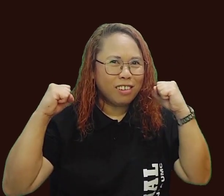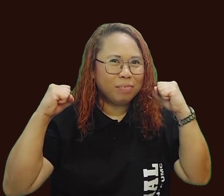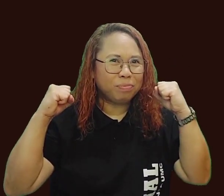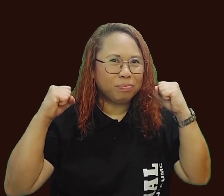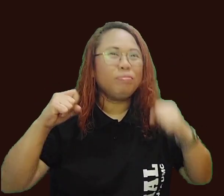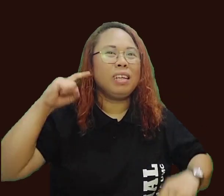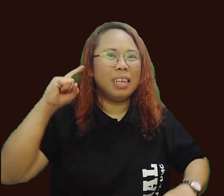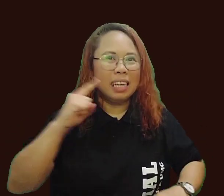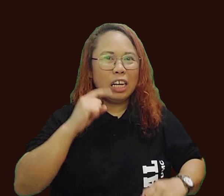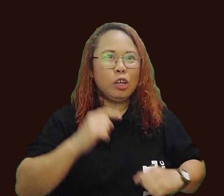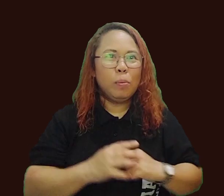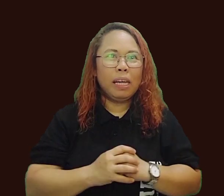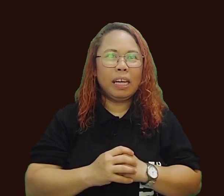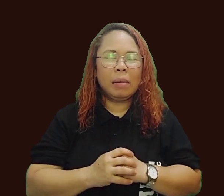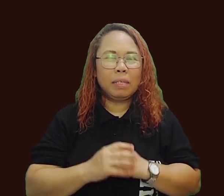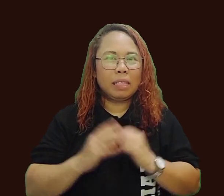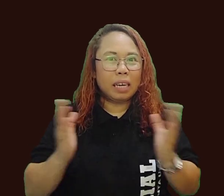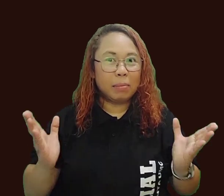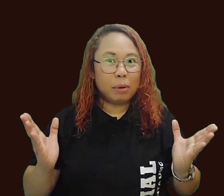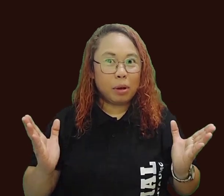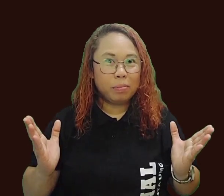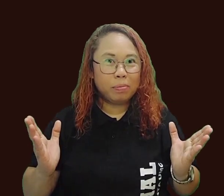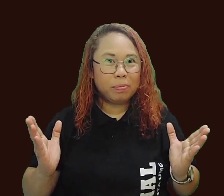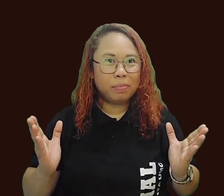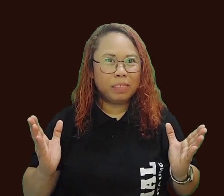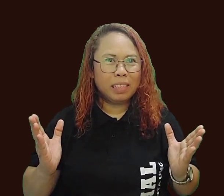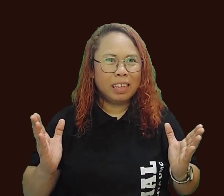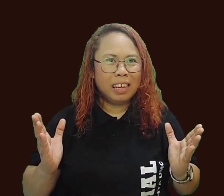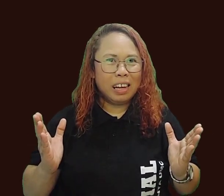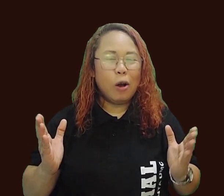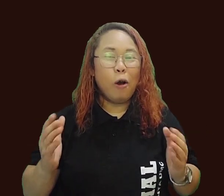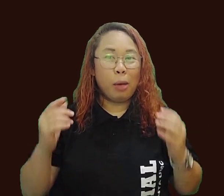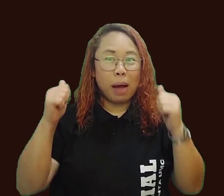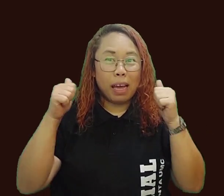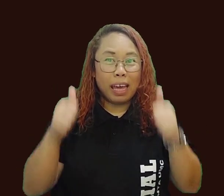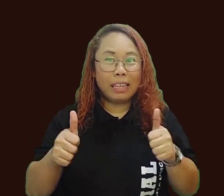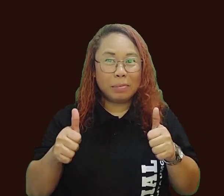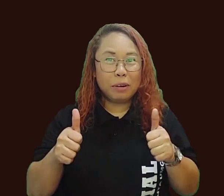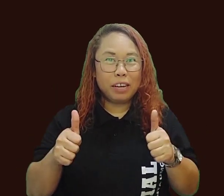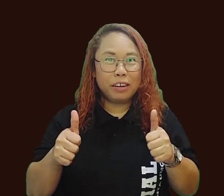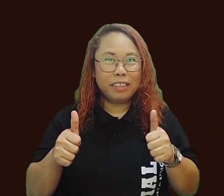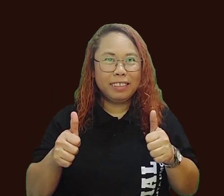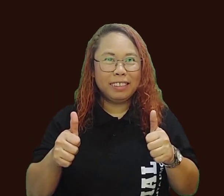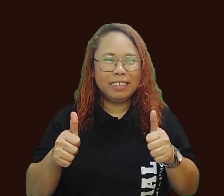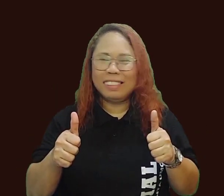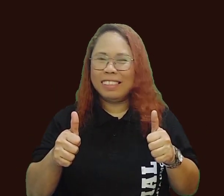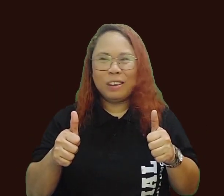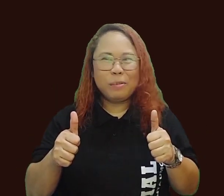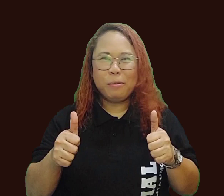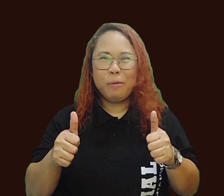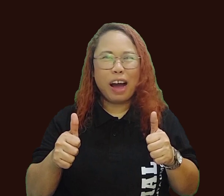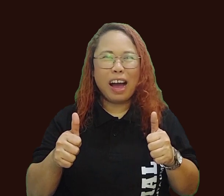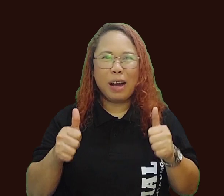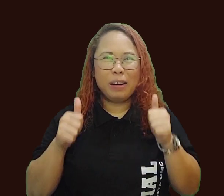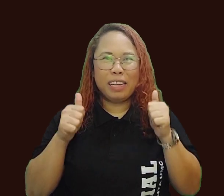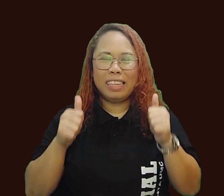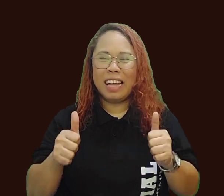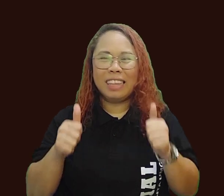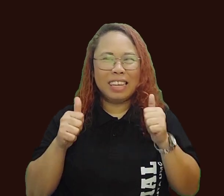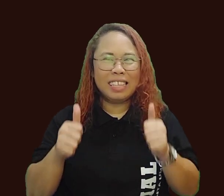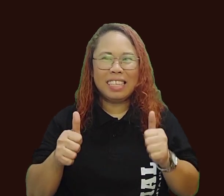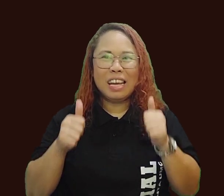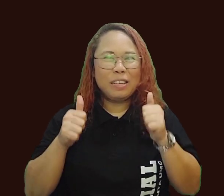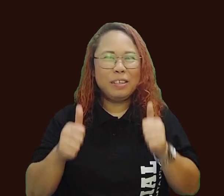Strong? Gumaling ka na ba sa sakit mo? Okay ba ang help mo ngayon? Wow!